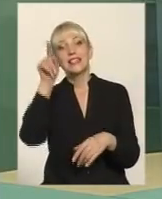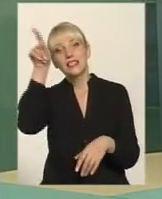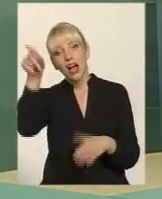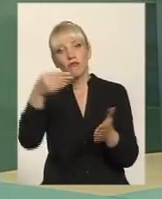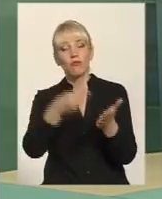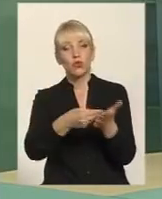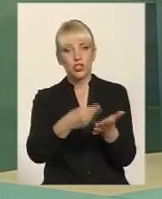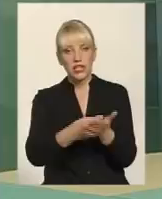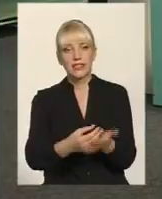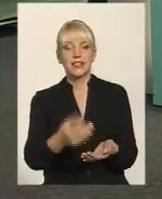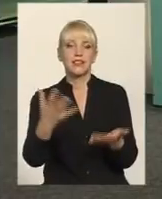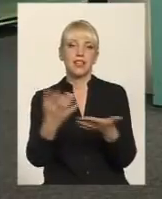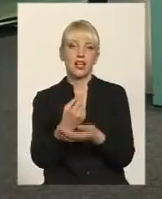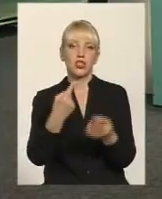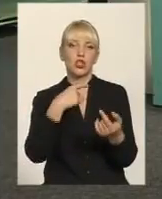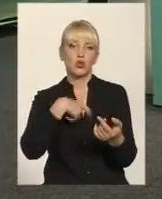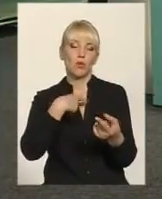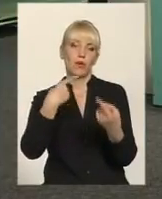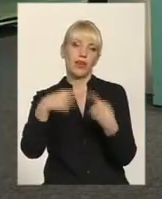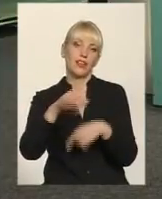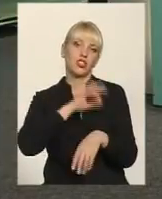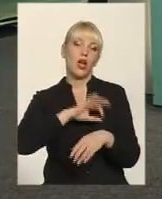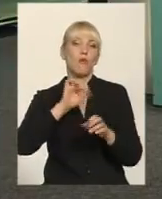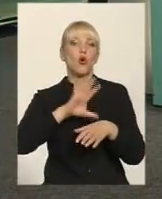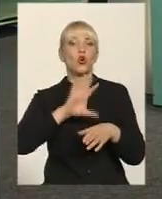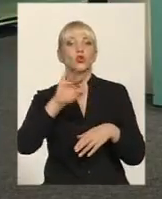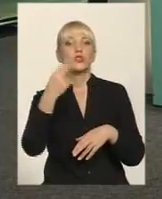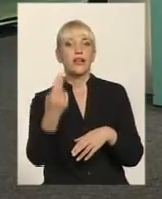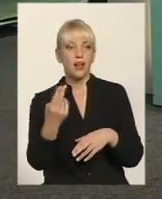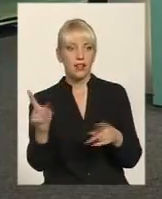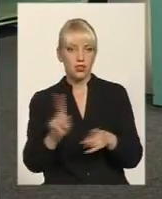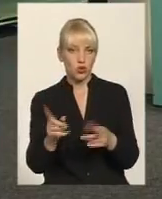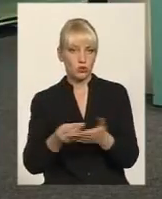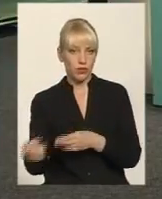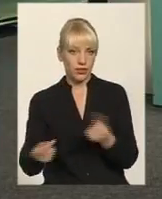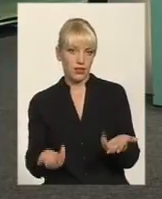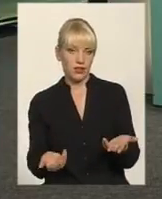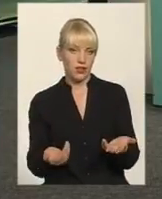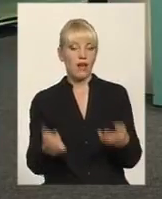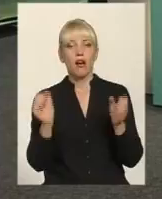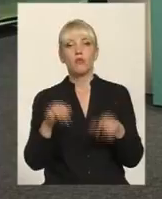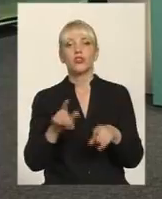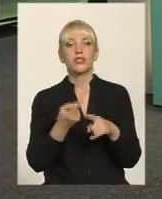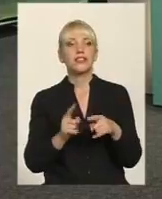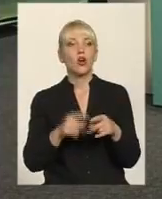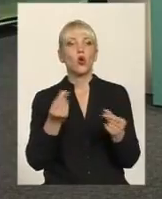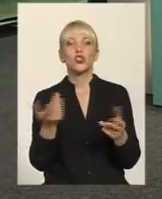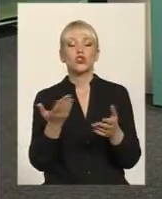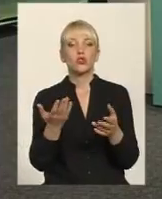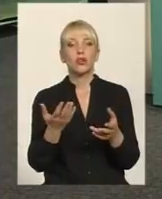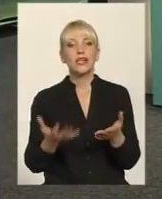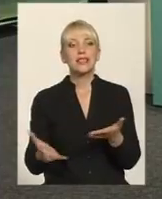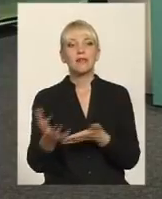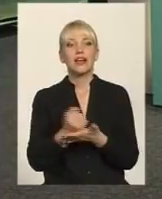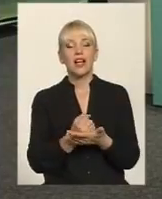інше застосування. Вони десь пішли на якісь соціальні можливі речі, бо ж бюджет бідний, нещасний. Чи так само ті кошти, які збираються в зоні спостереження.